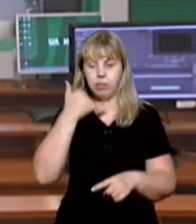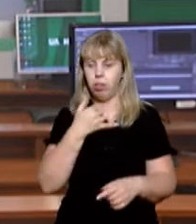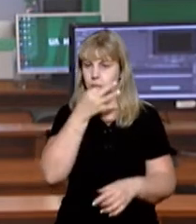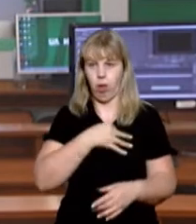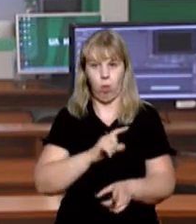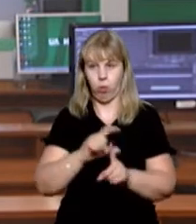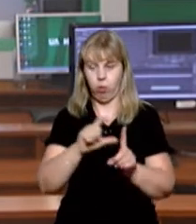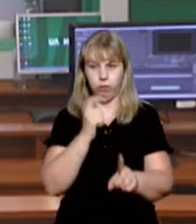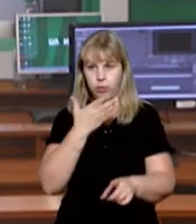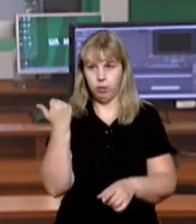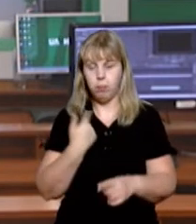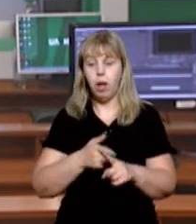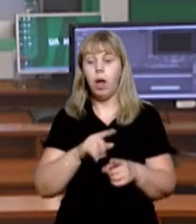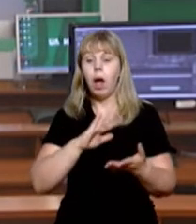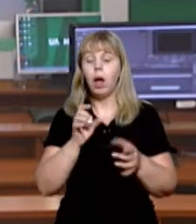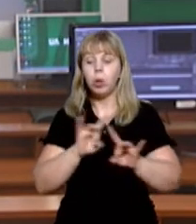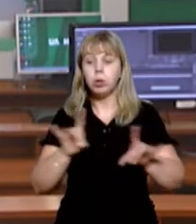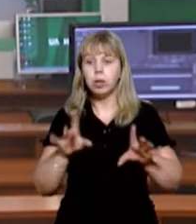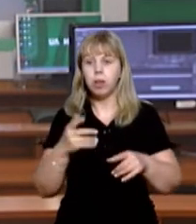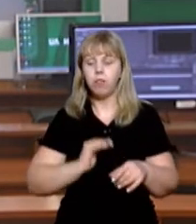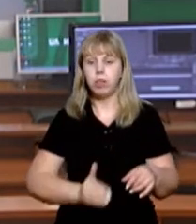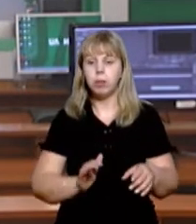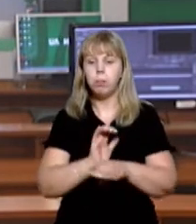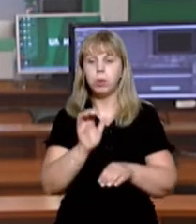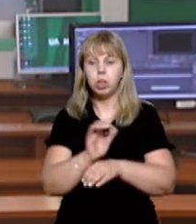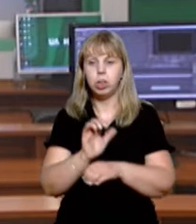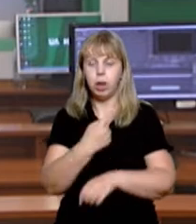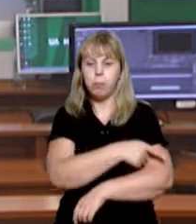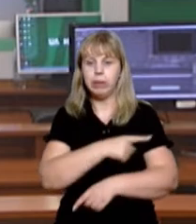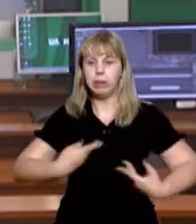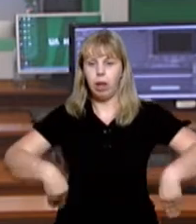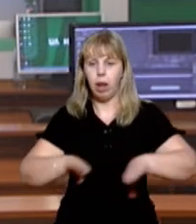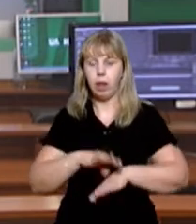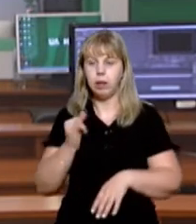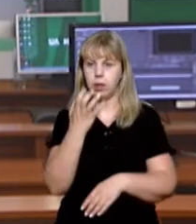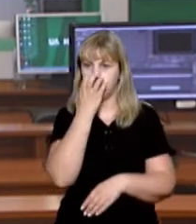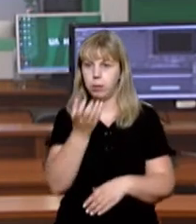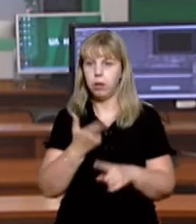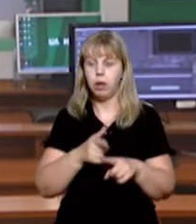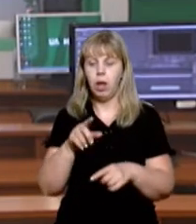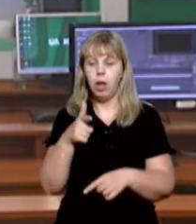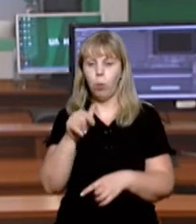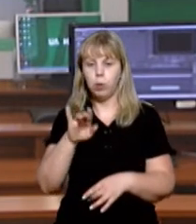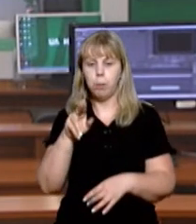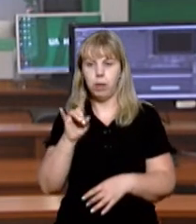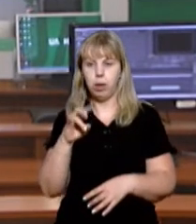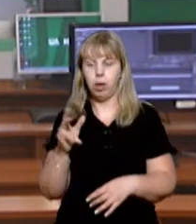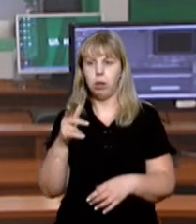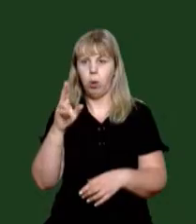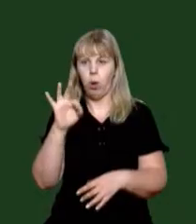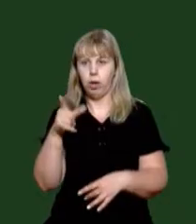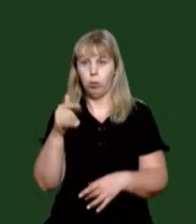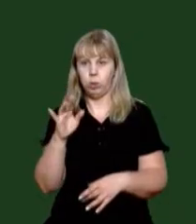відповідає. Ситуацію прокоментував директор фірми-постачальника медичних халатів та респіраторів Good Medical Олег Гудаш.